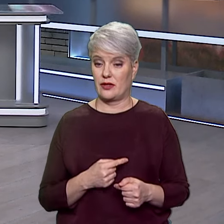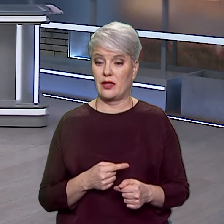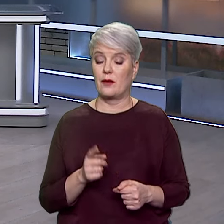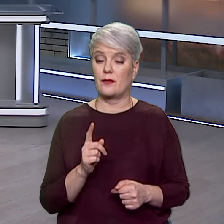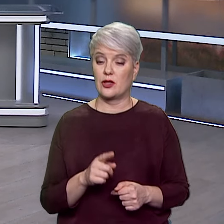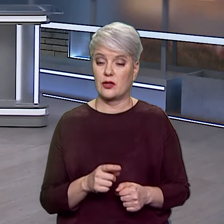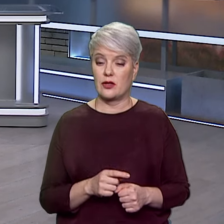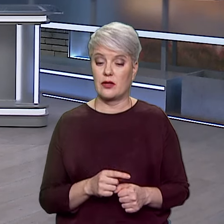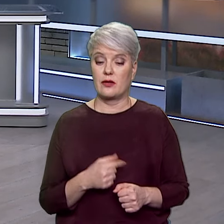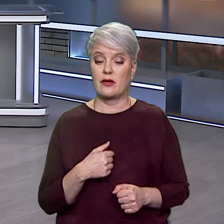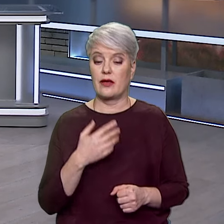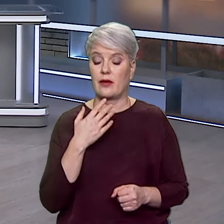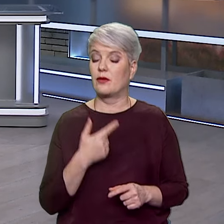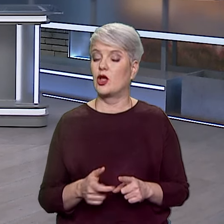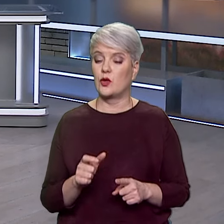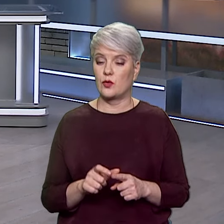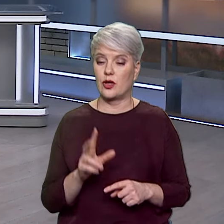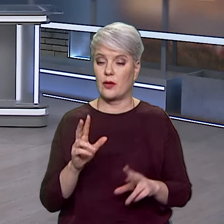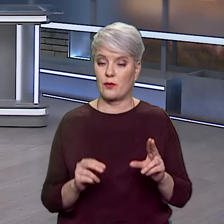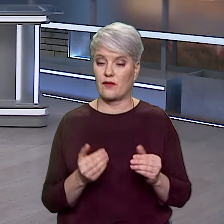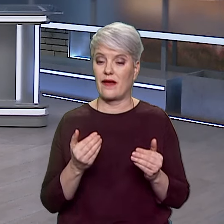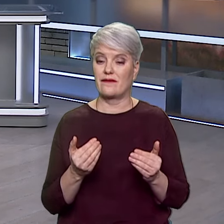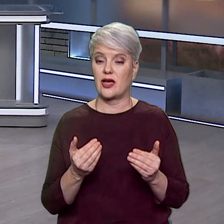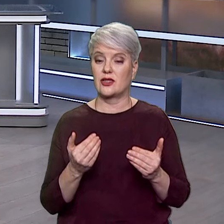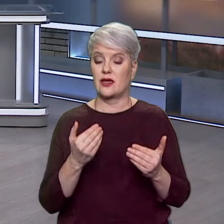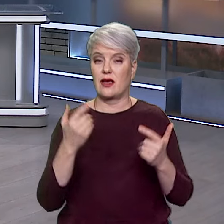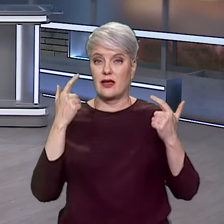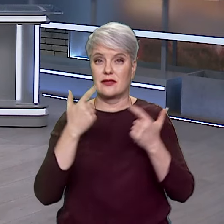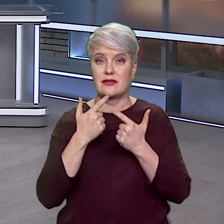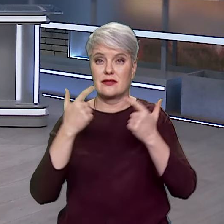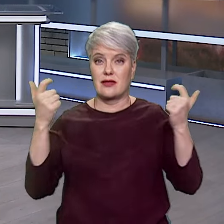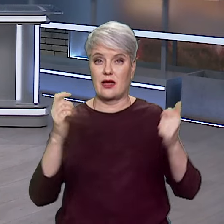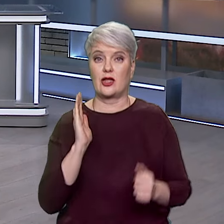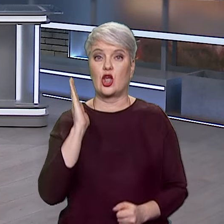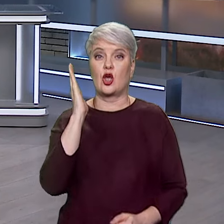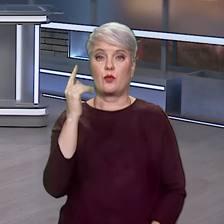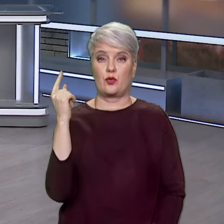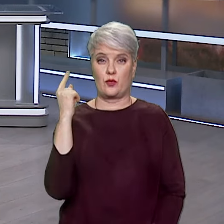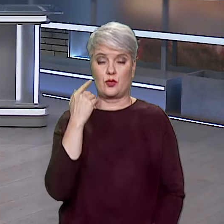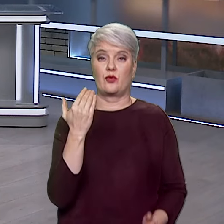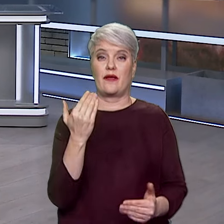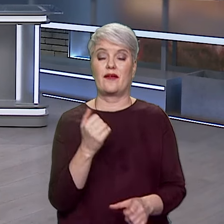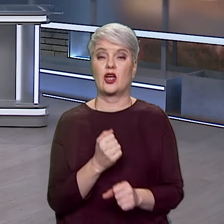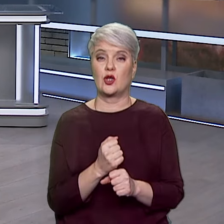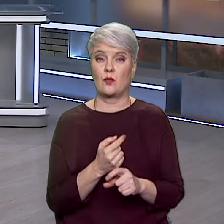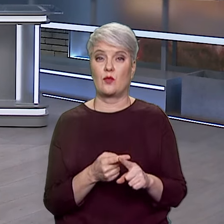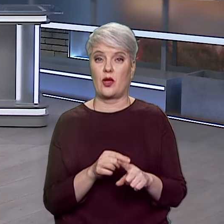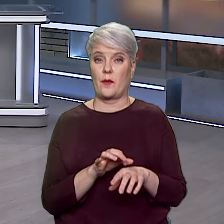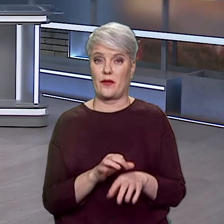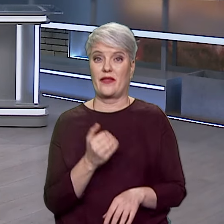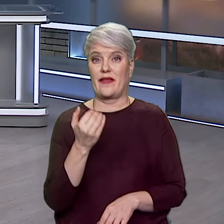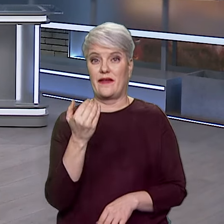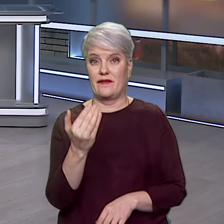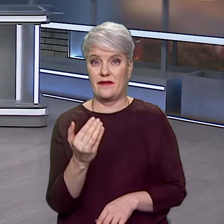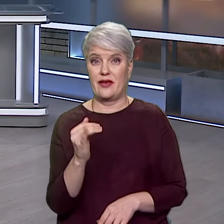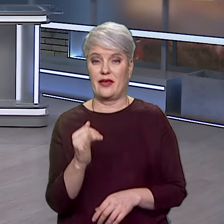дякуємо вам дуже. Ми дуже сподіваємося, що ваші заклики будуть почути і вашу роботу, яку проводите, і ви, і ваші партнери дозволять нам